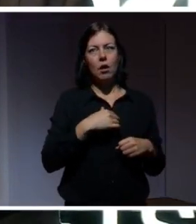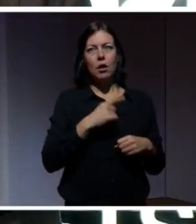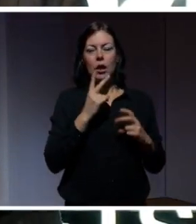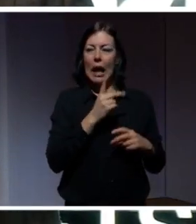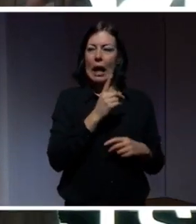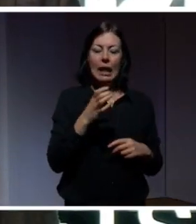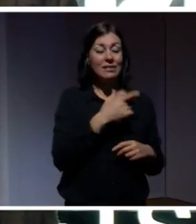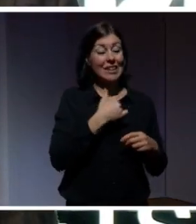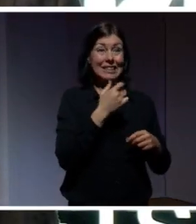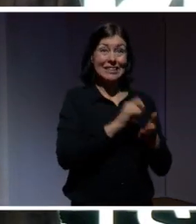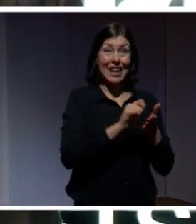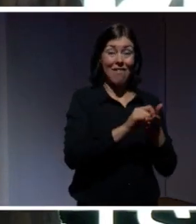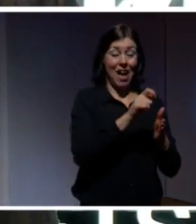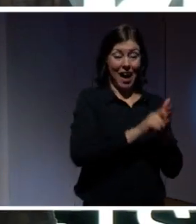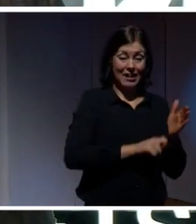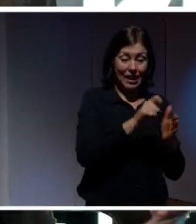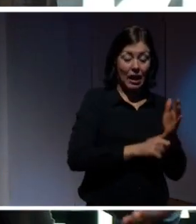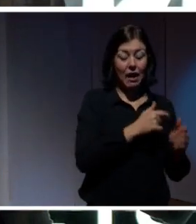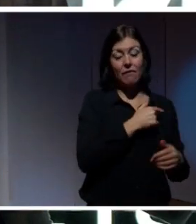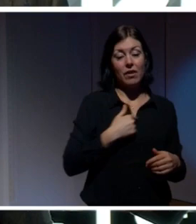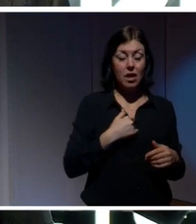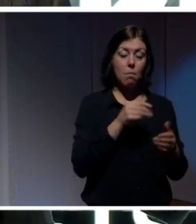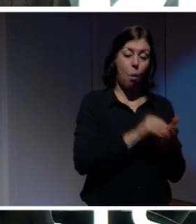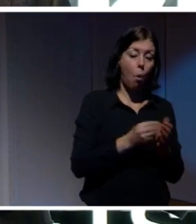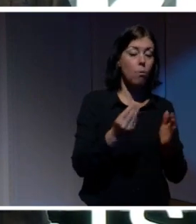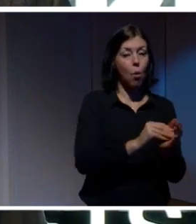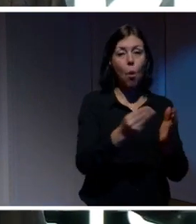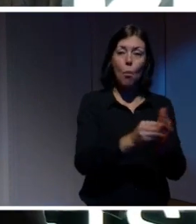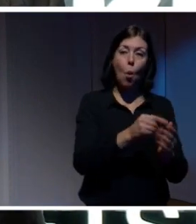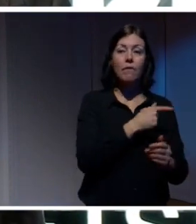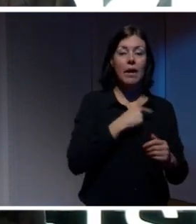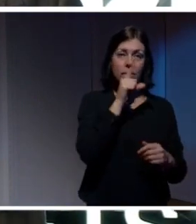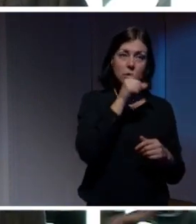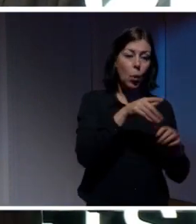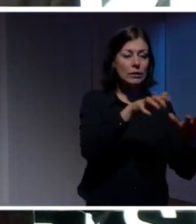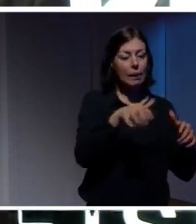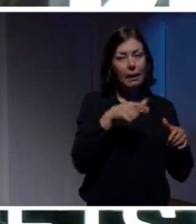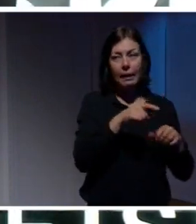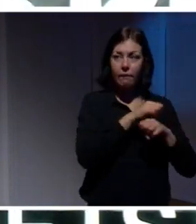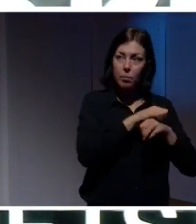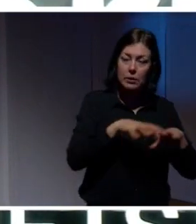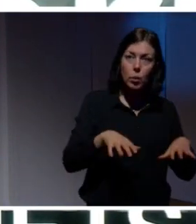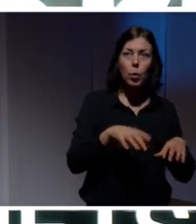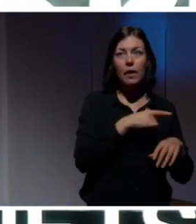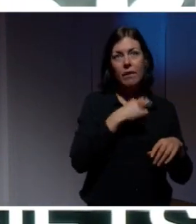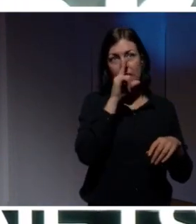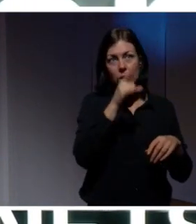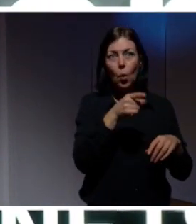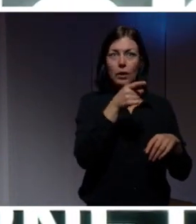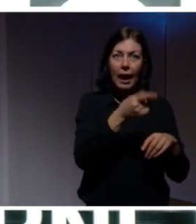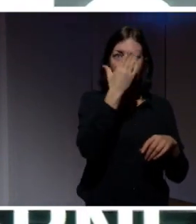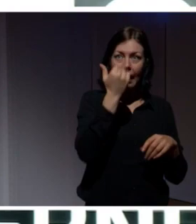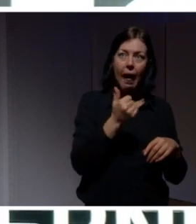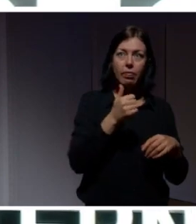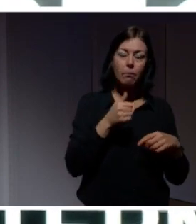vi i princip att vi förstår att insamlingen av den här personliga informationen och dess användning kan skapa utmaningar för personlig integritet. Men det